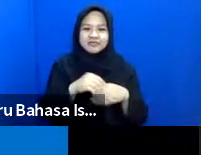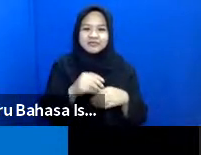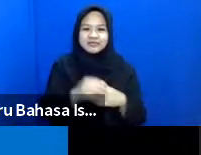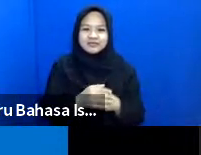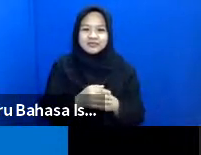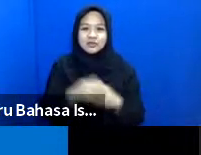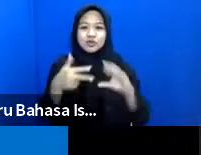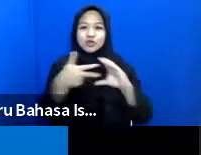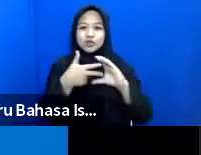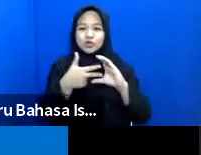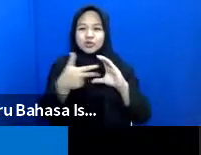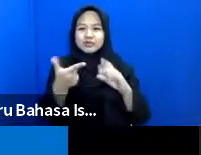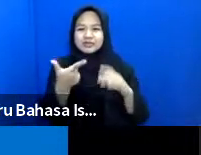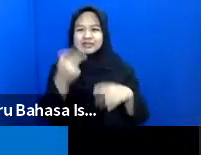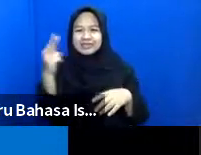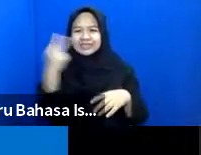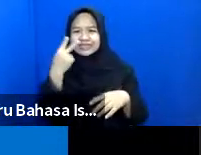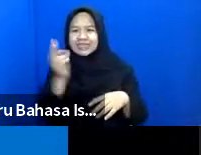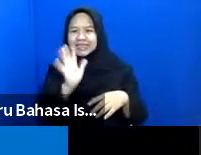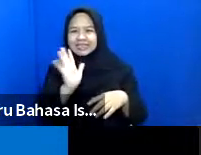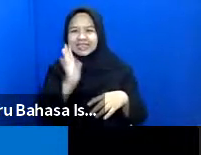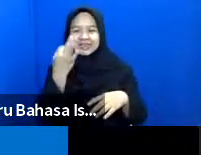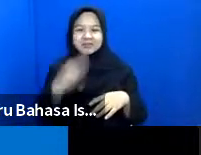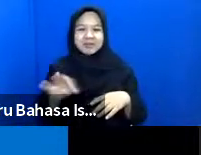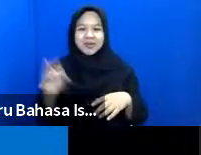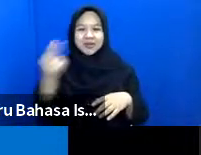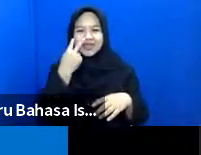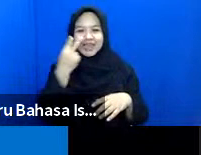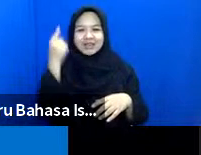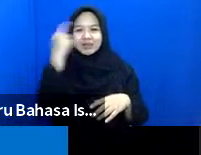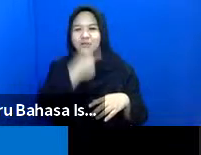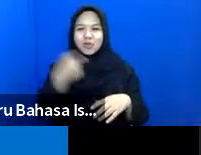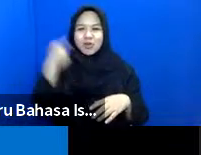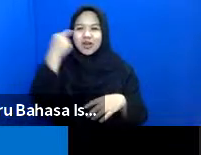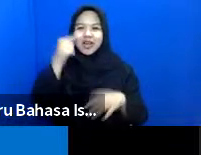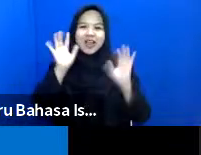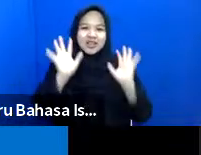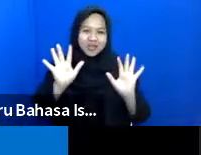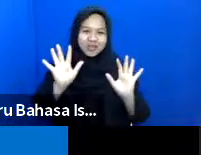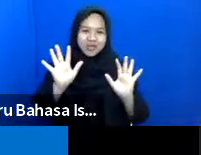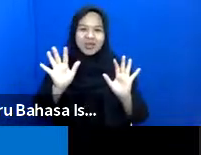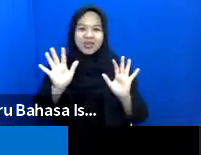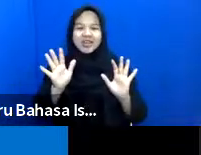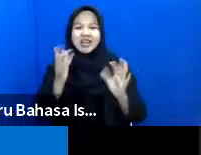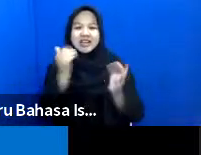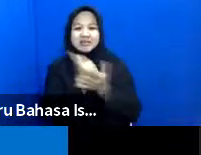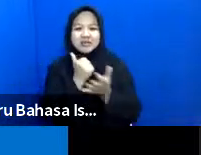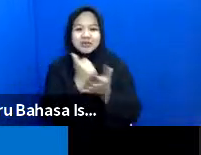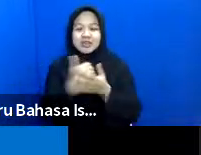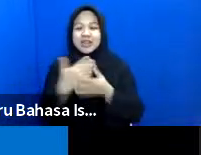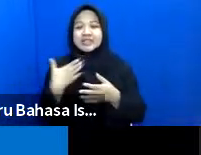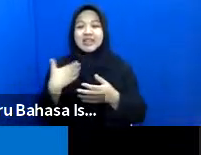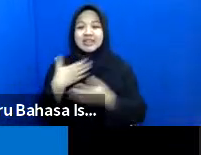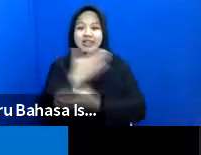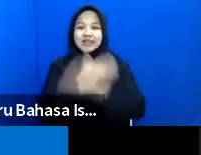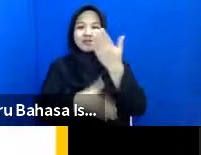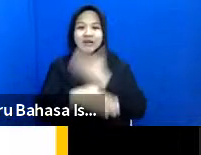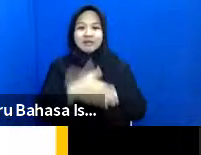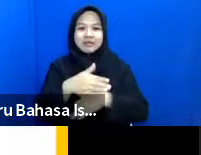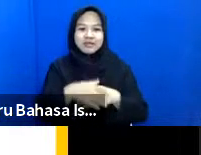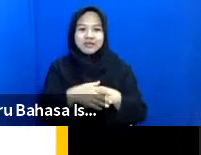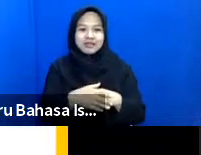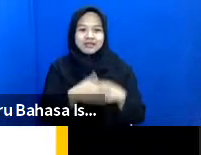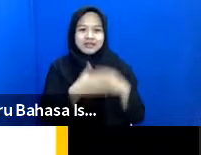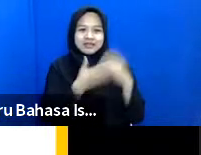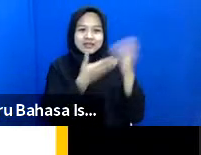zoom begini kan tidak terlihat baru terlihat muka saya saja jadi sesungguhnya saya memang di bawahnya mas